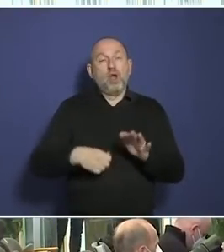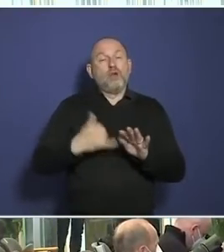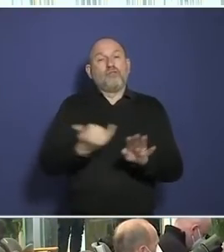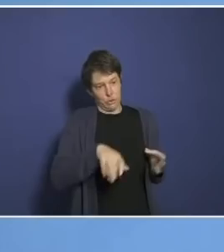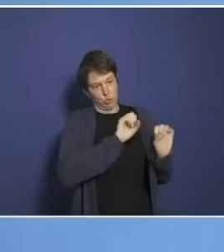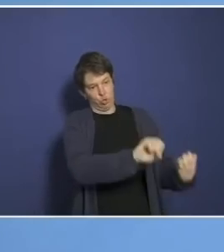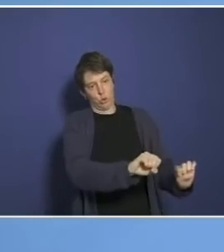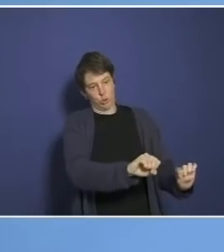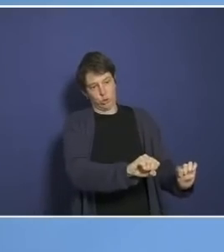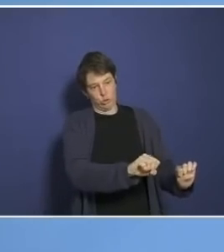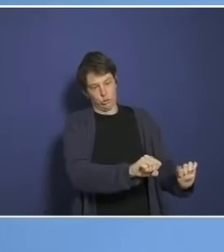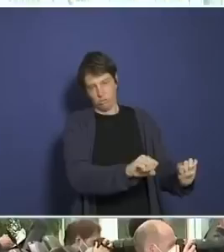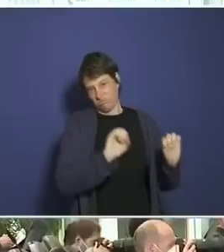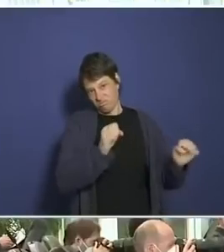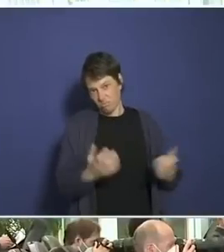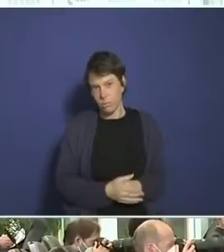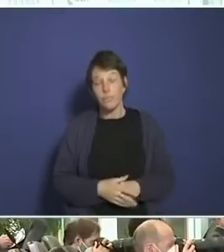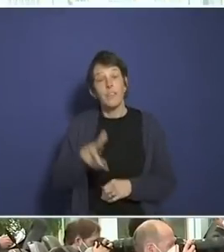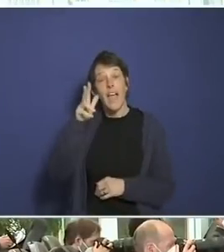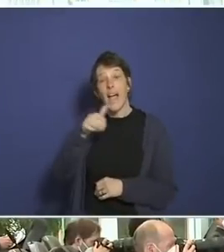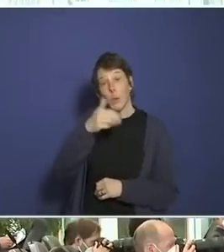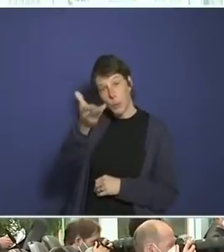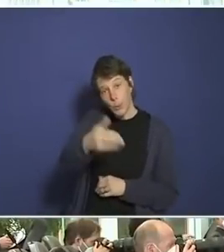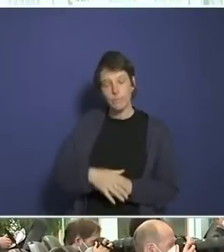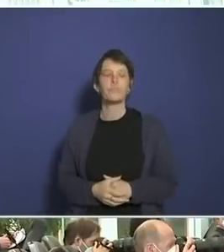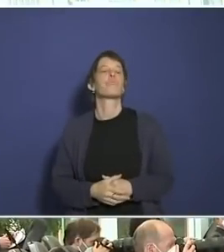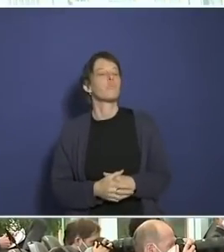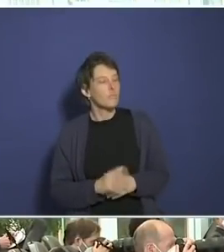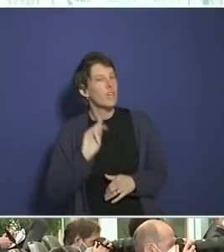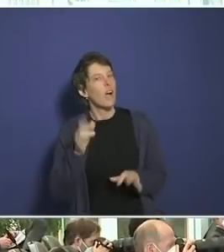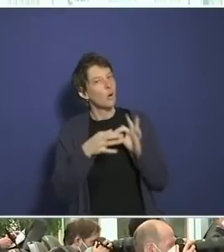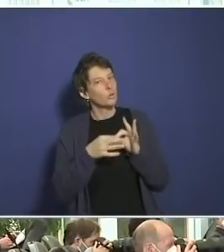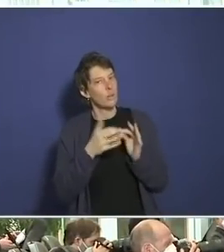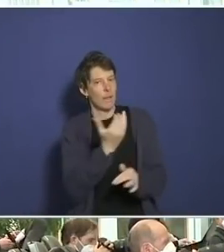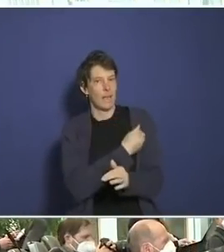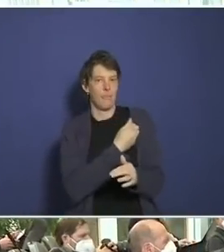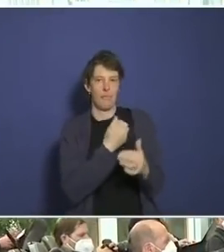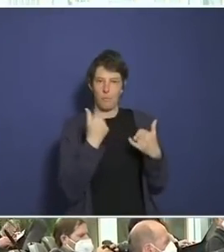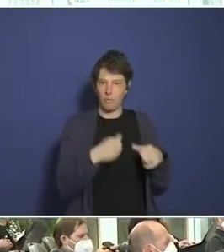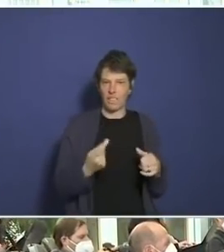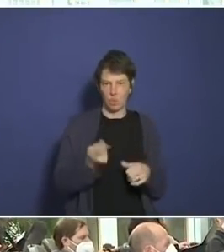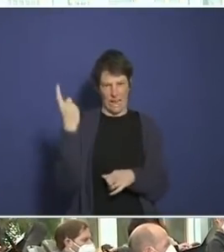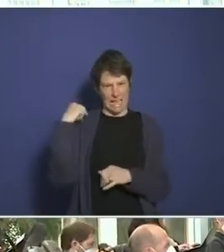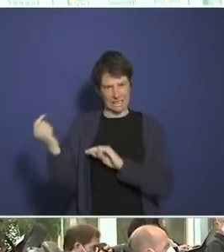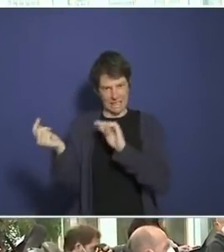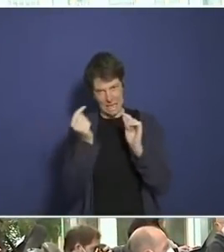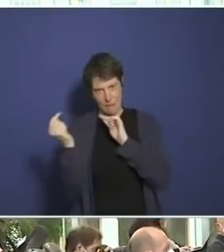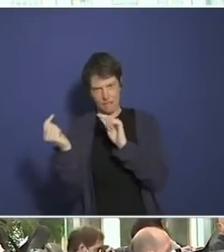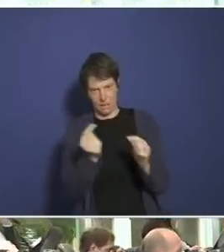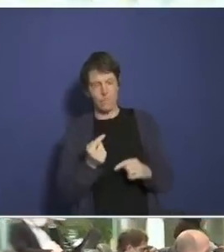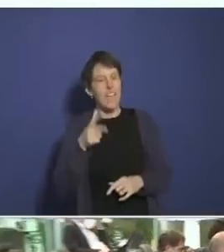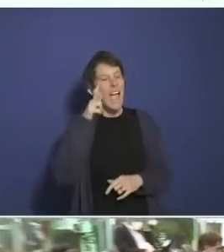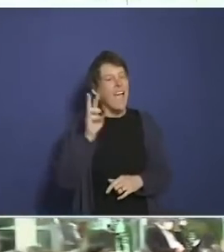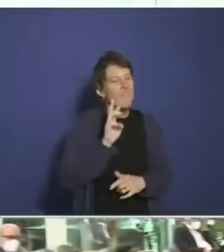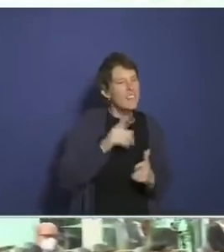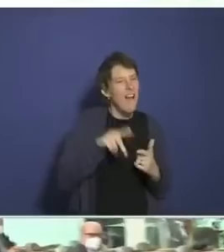arbeiten lässt. Dann Herr Jung, bitte. Ja, auch nochmal zur Impfpflicht und der Debatte gestern, Herr Lauterbach, Wieler. Da vielen Gästen